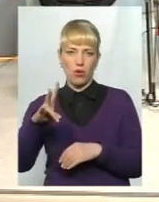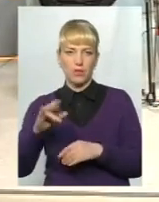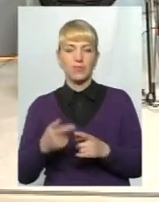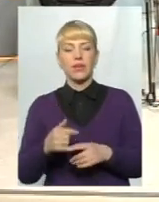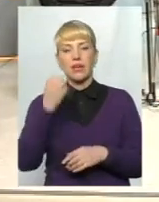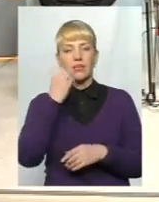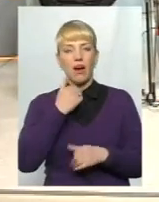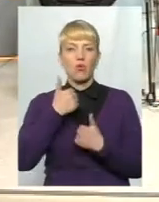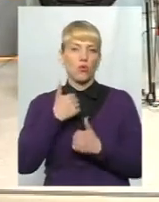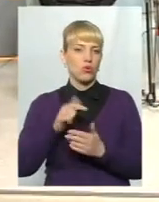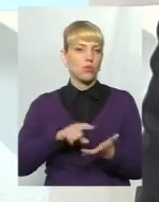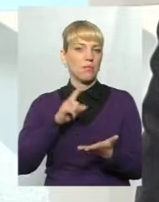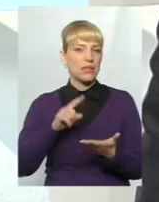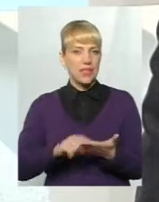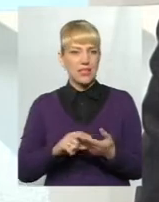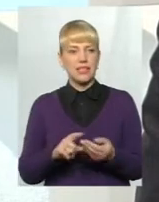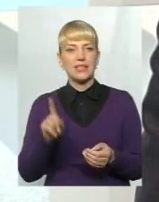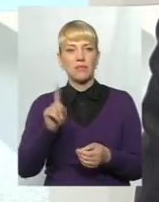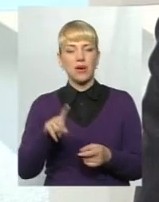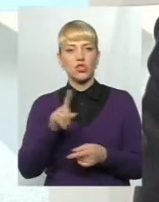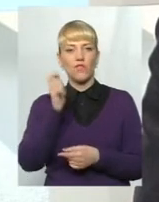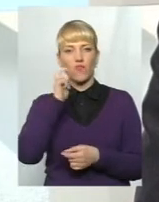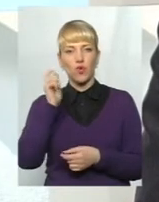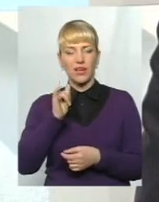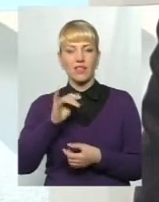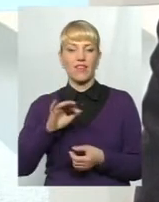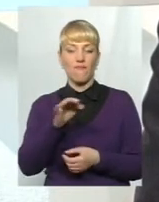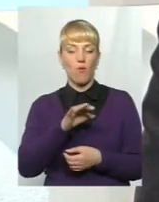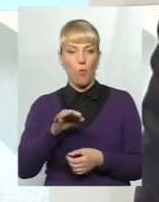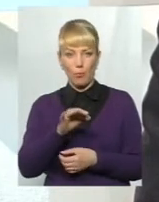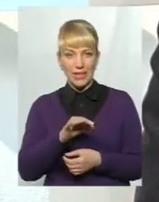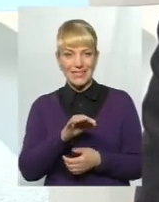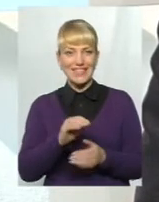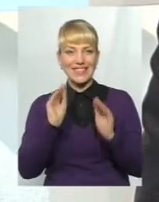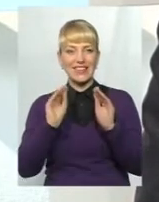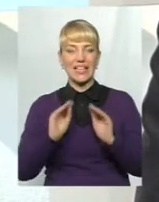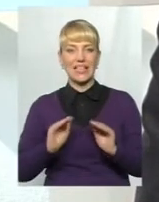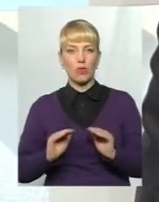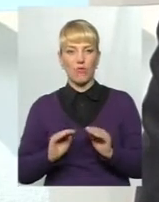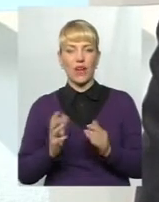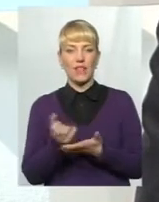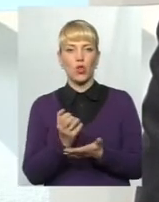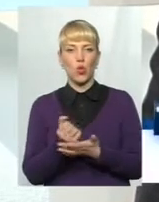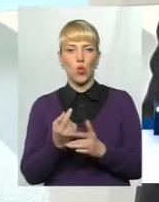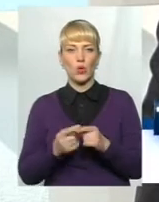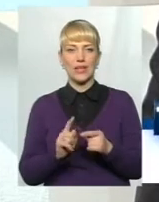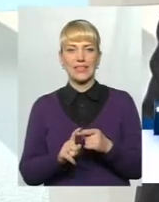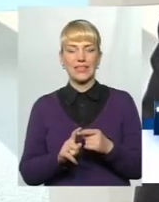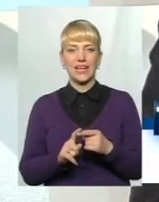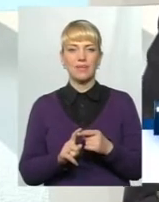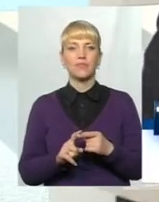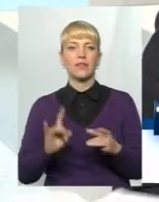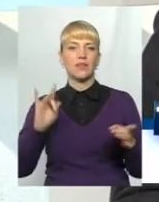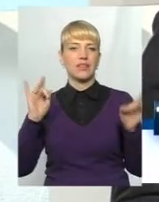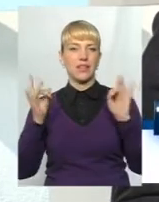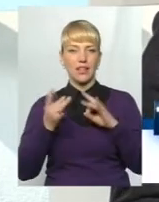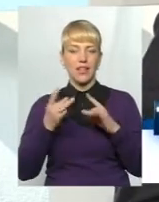запитання, тим паче, що в Україні та власне і в області декларування доходів – це свороду тренд. Про нього говорять